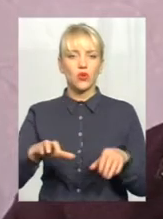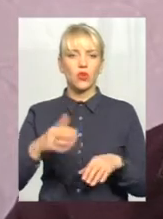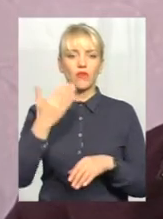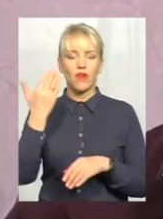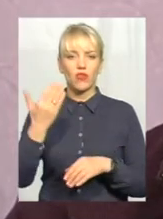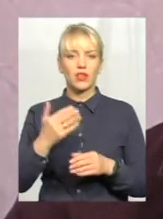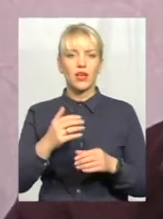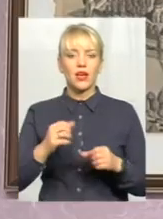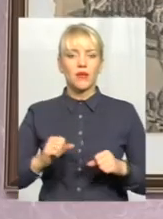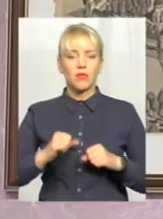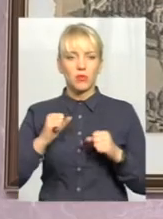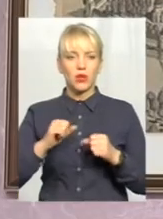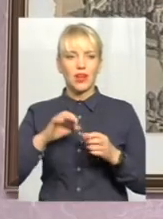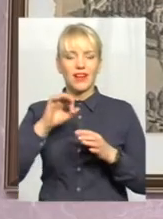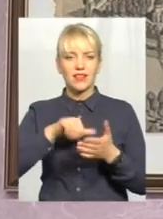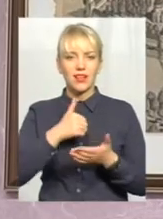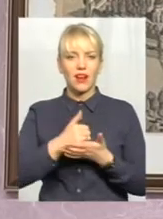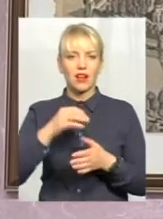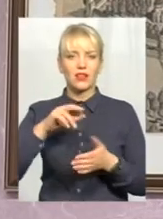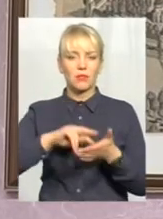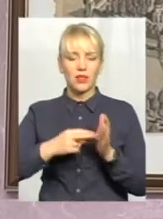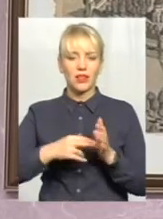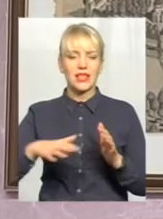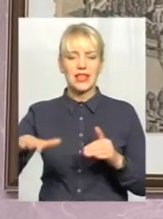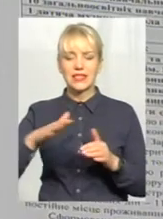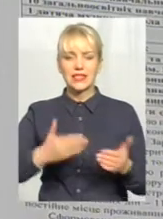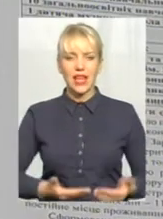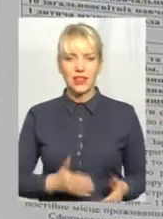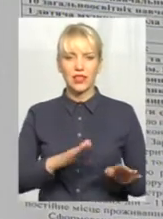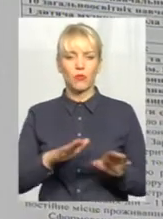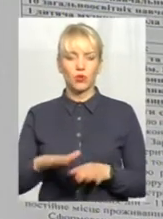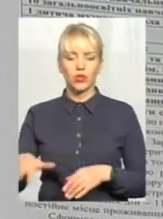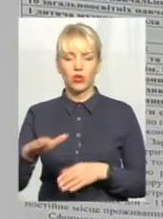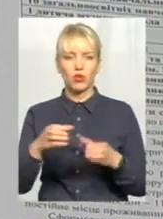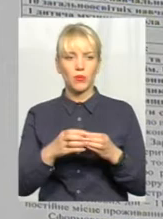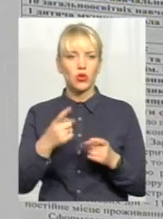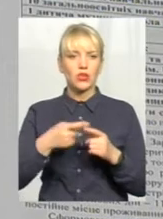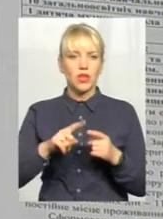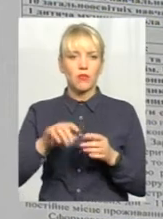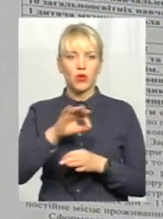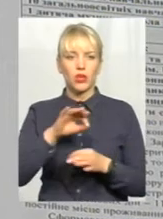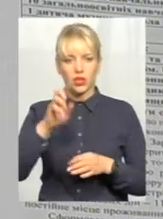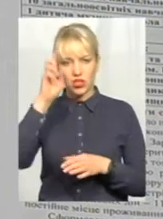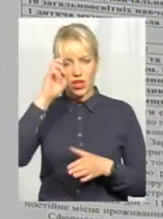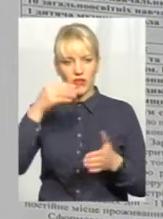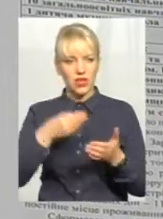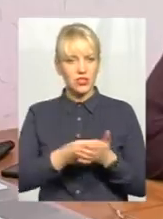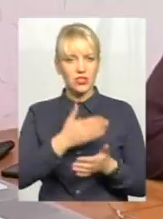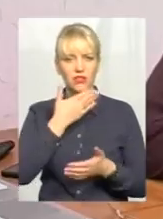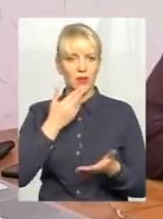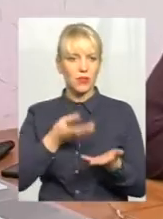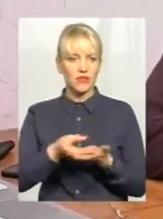планували розробити генеральні плани усіх населених пунктів територіальної громади. Однак даний проєкт державне казначайство не профінансувало.